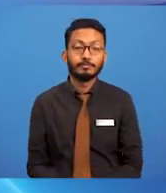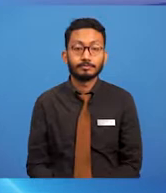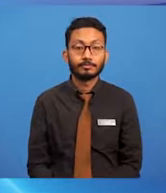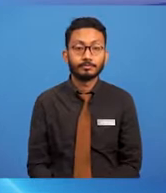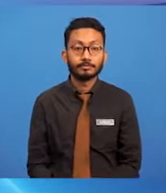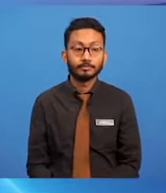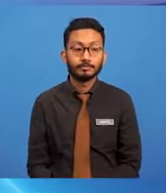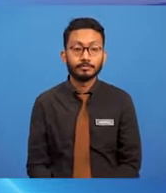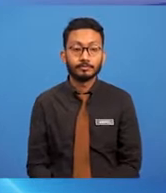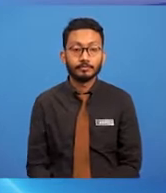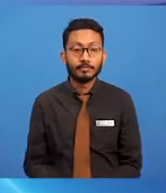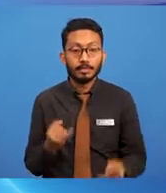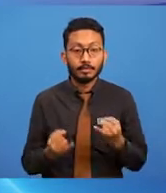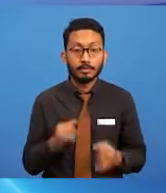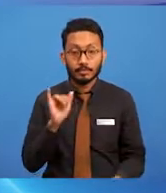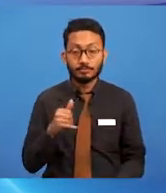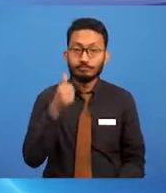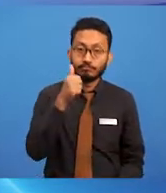Jika ya, bagus.